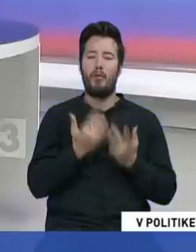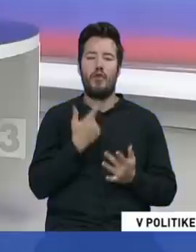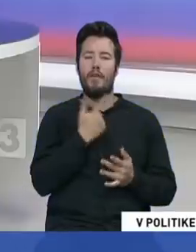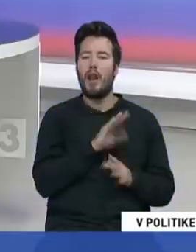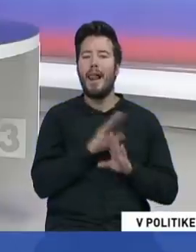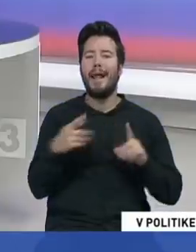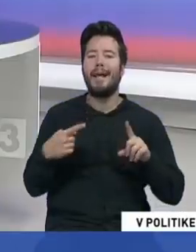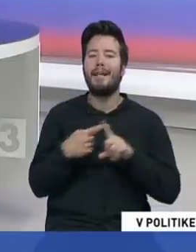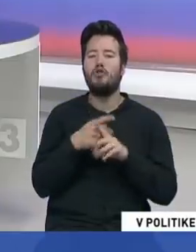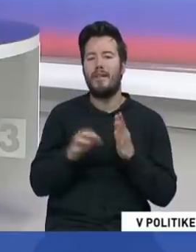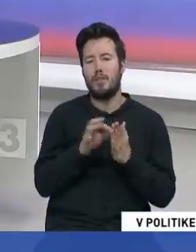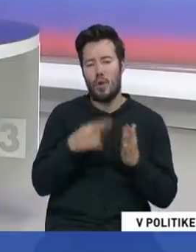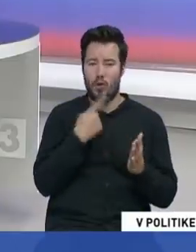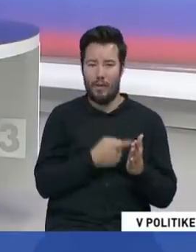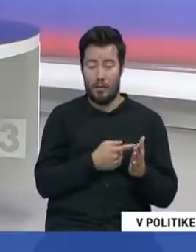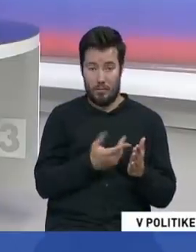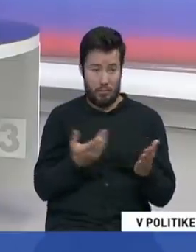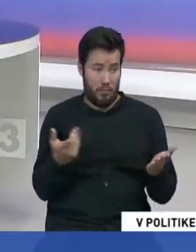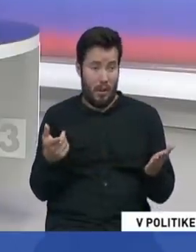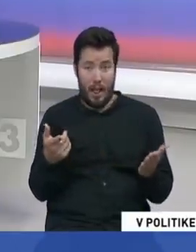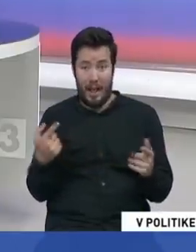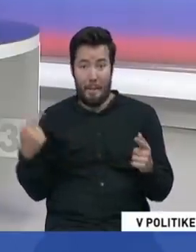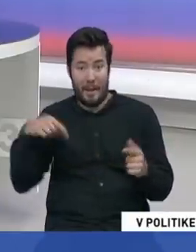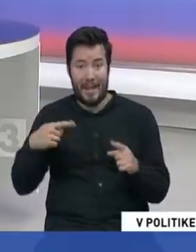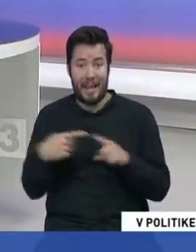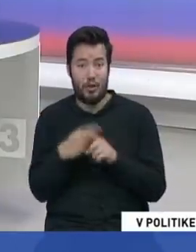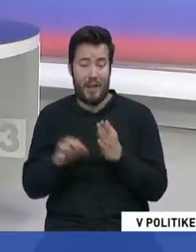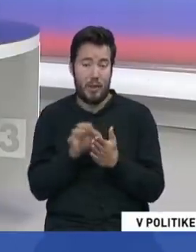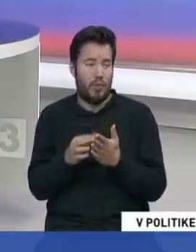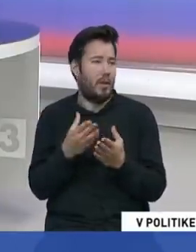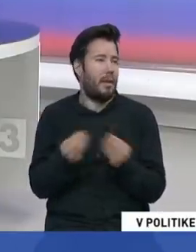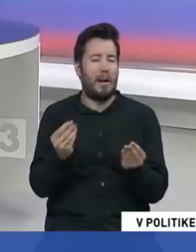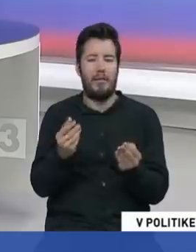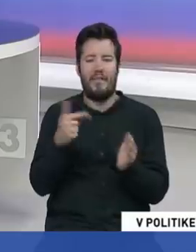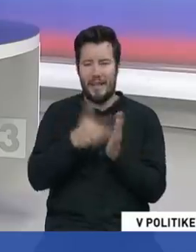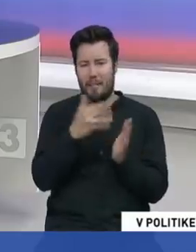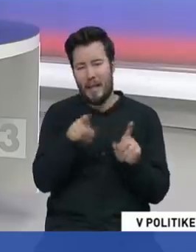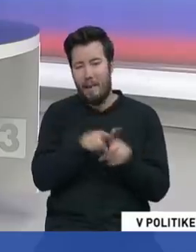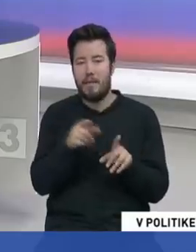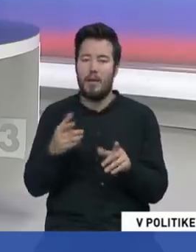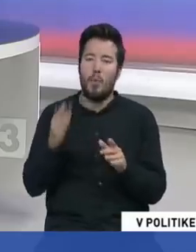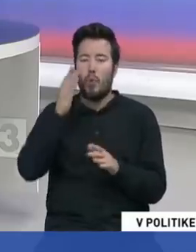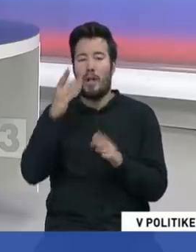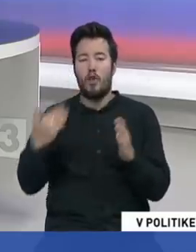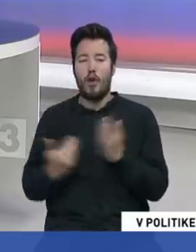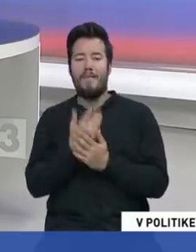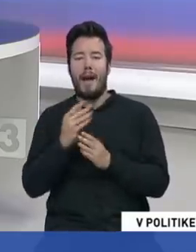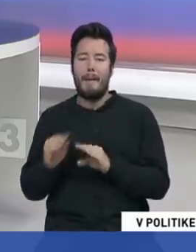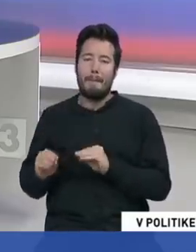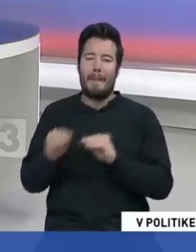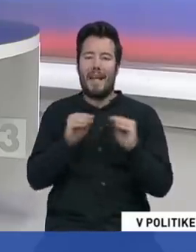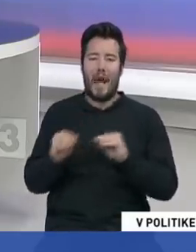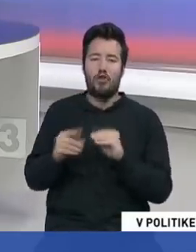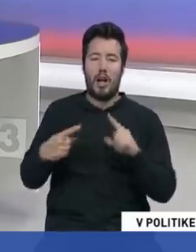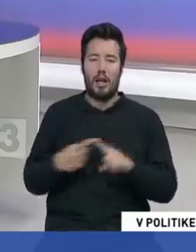no ale však o tie krízové situácie ide. To znamená, zase sa nám sem vytvorí nejaká migračná kríza, ako bola v roku 2015-16 a v tej chvíli budú platiť